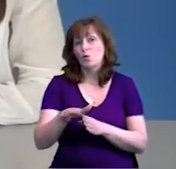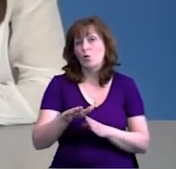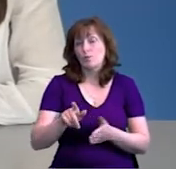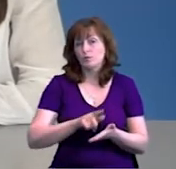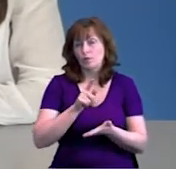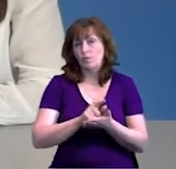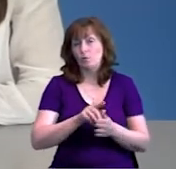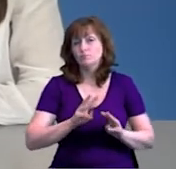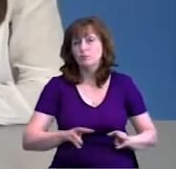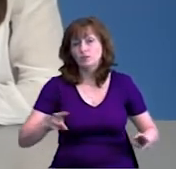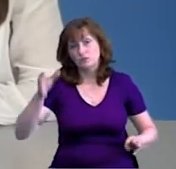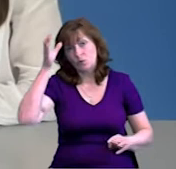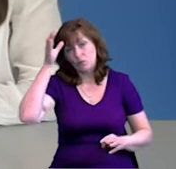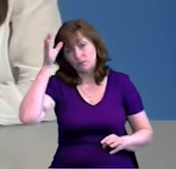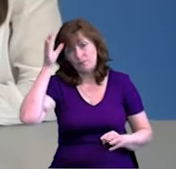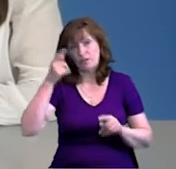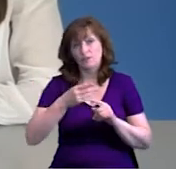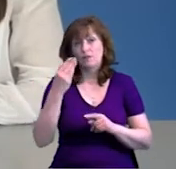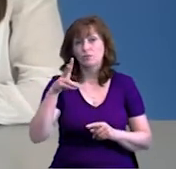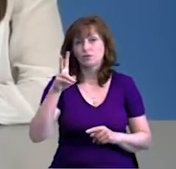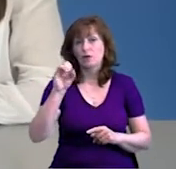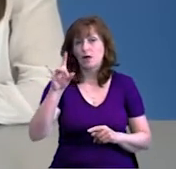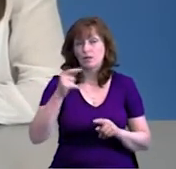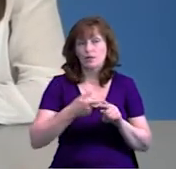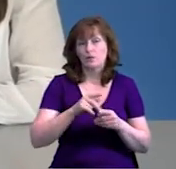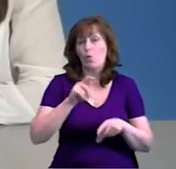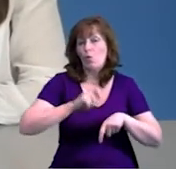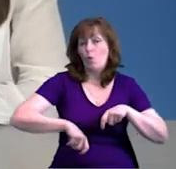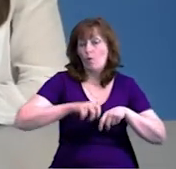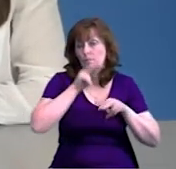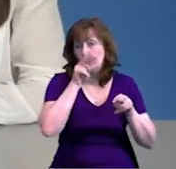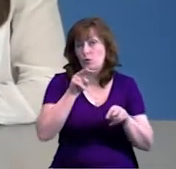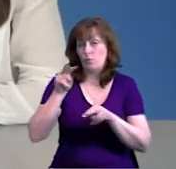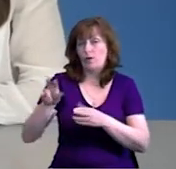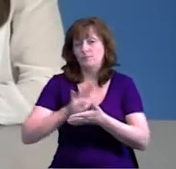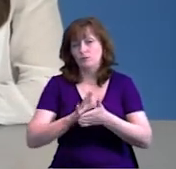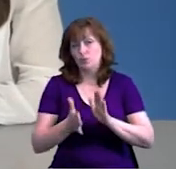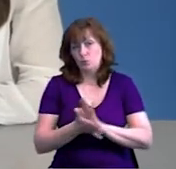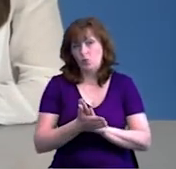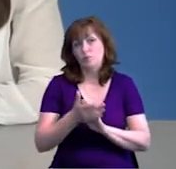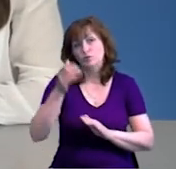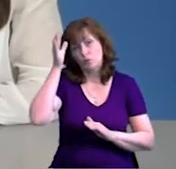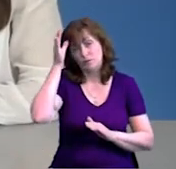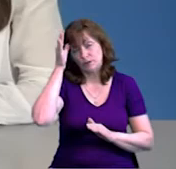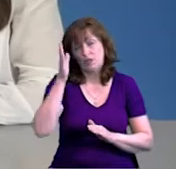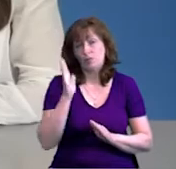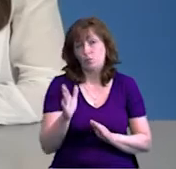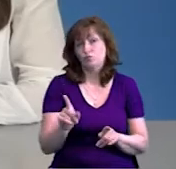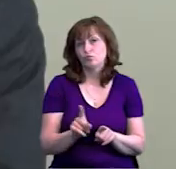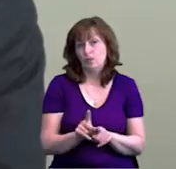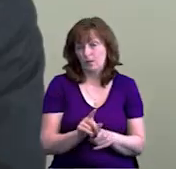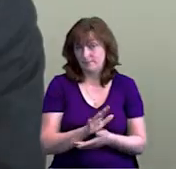'язки міністра освіти Сергій Шкарлет. За його словами, контролювати ситуацію з захворюваністю на COVID-19 освітяни будуть так.